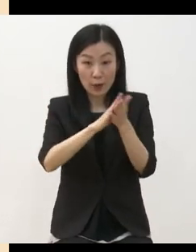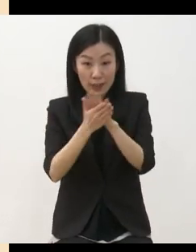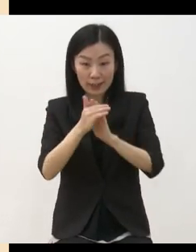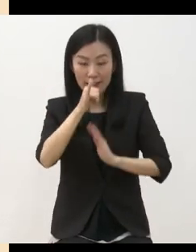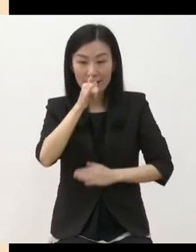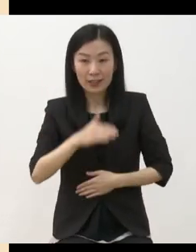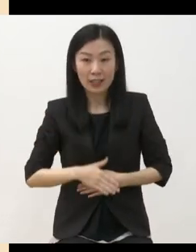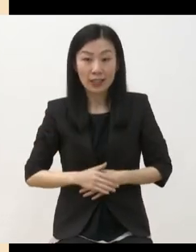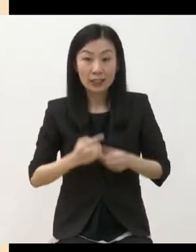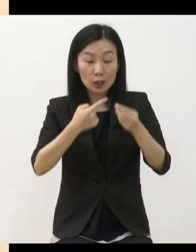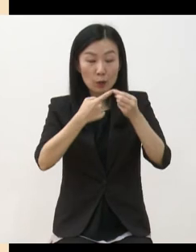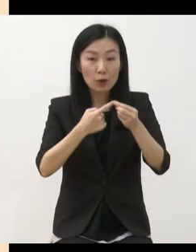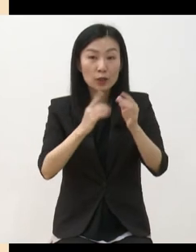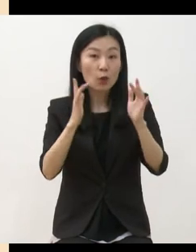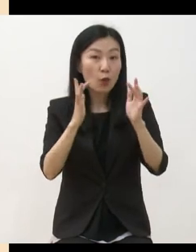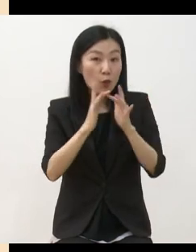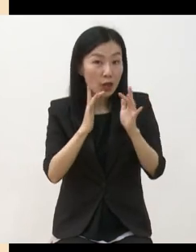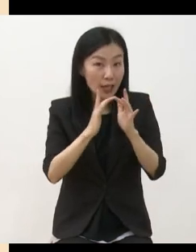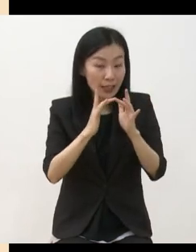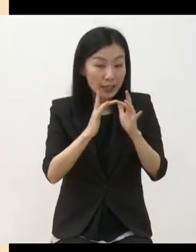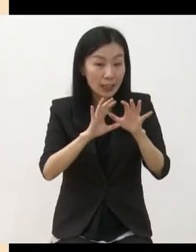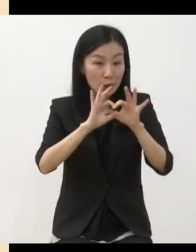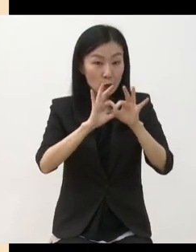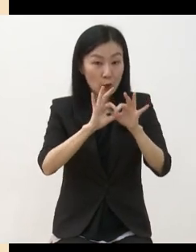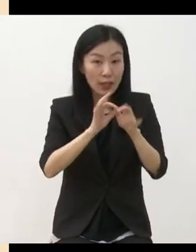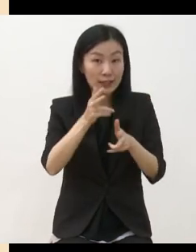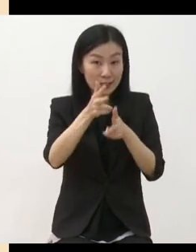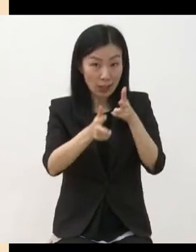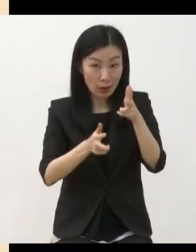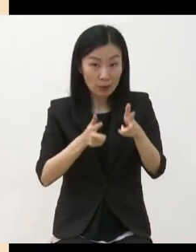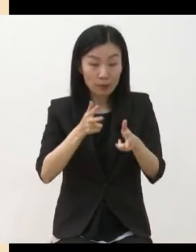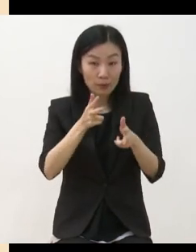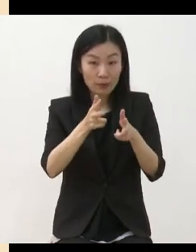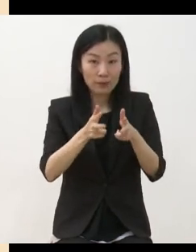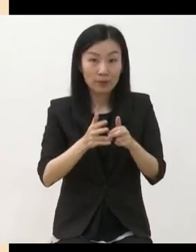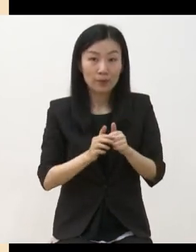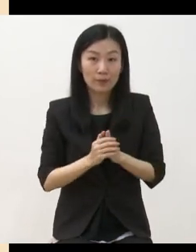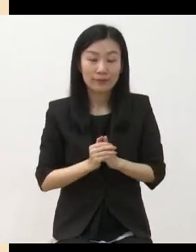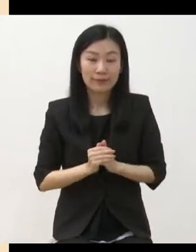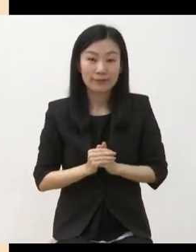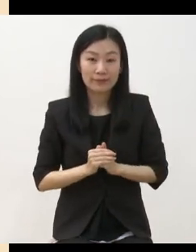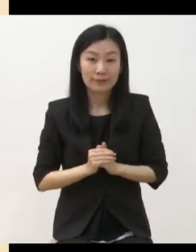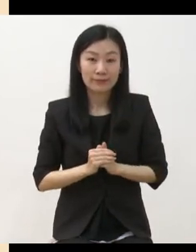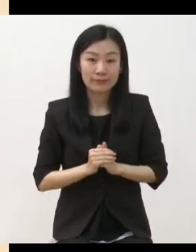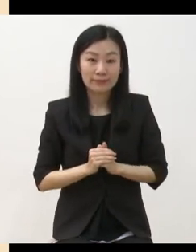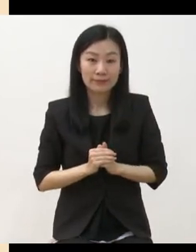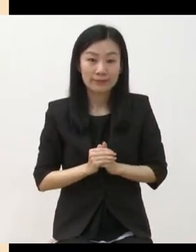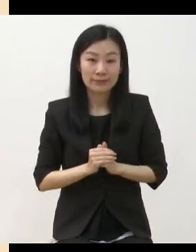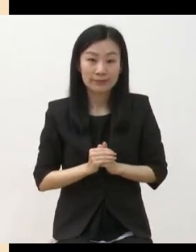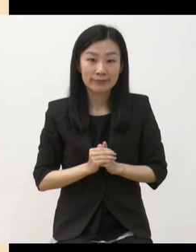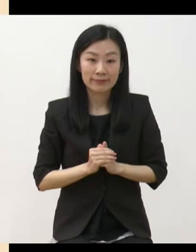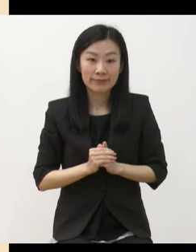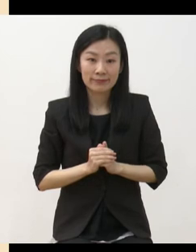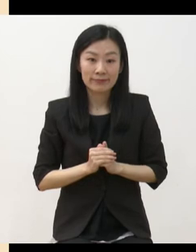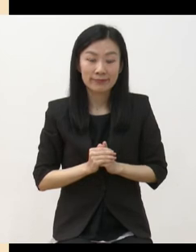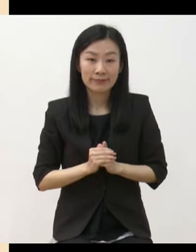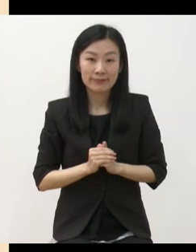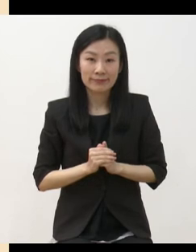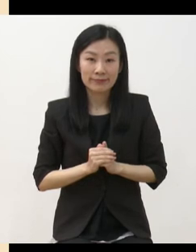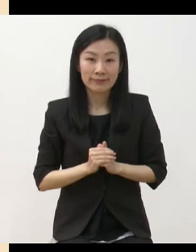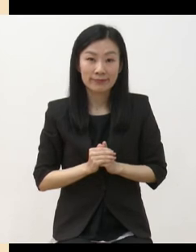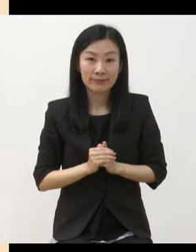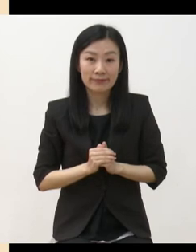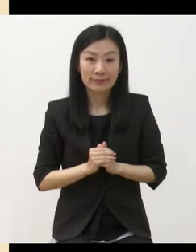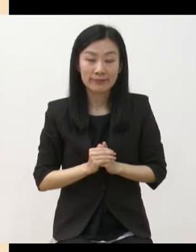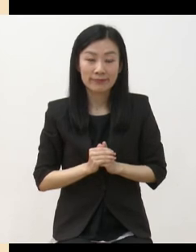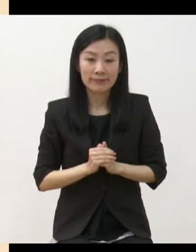온라인 미디어 예술 활동 지원 사업을 통해서